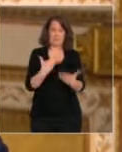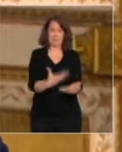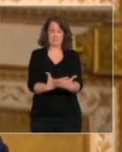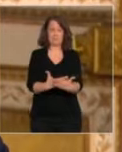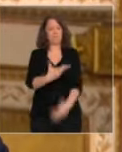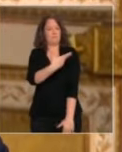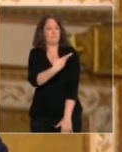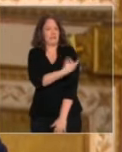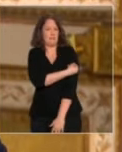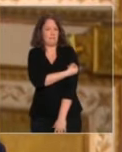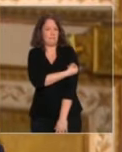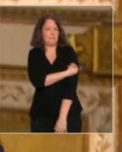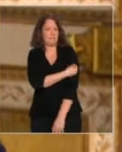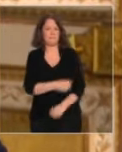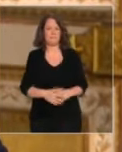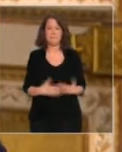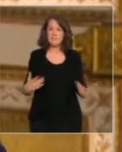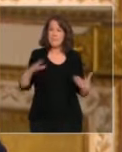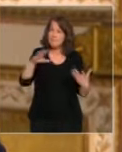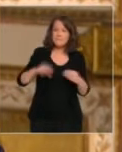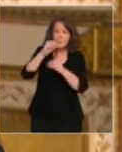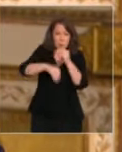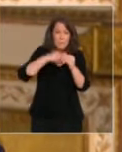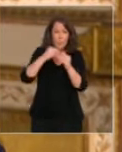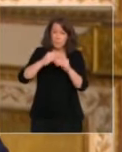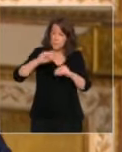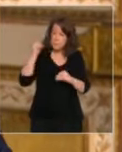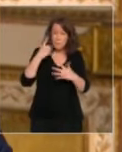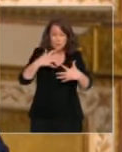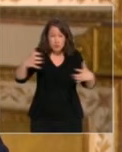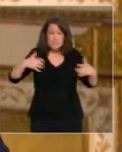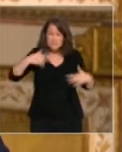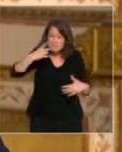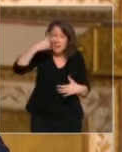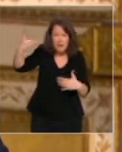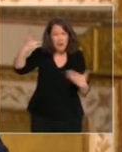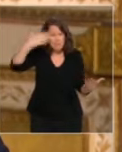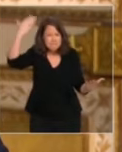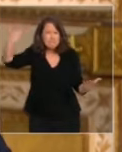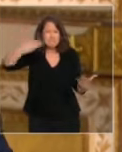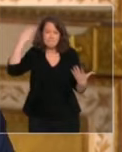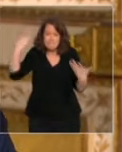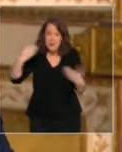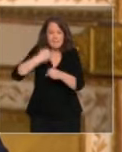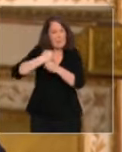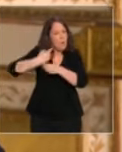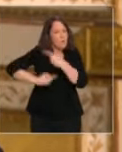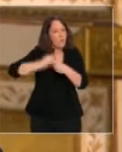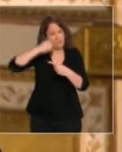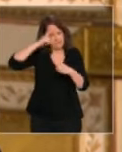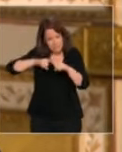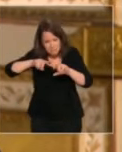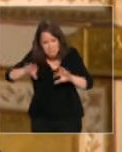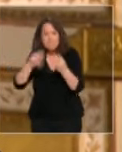Tout ce que le monde compte de talent, de chercheur, y travaille. La France est reconnue en la matière et a d'excellentes